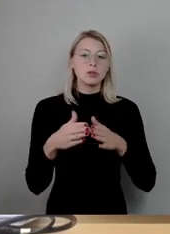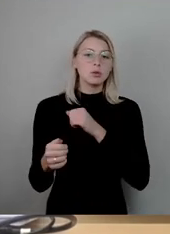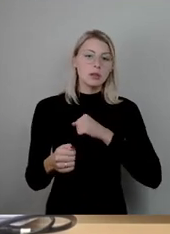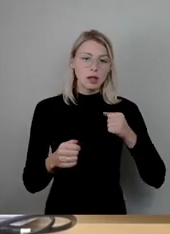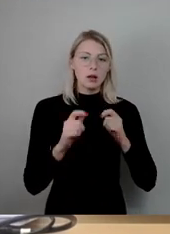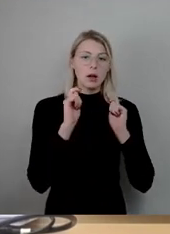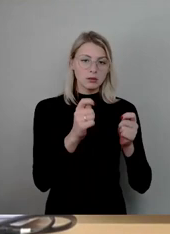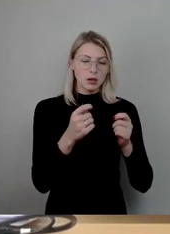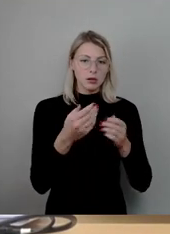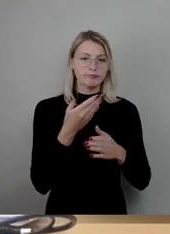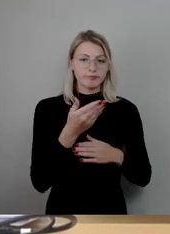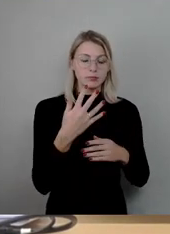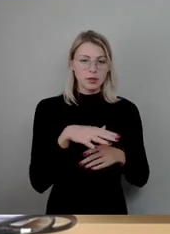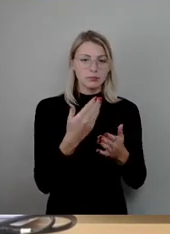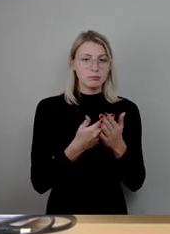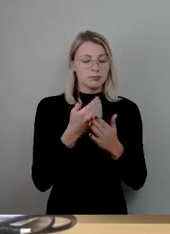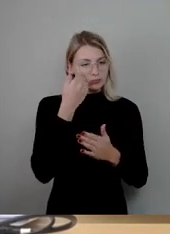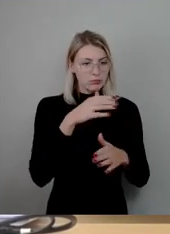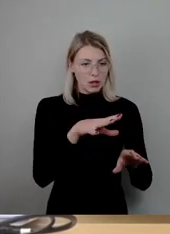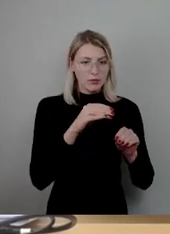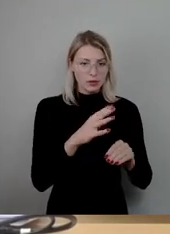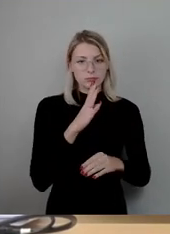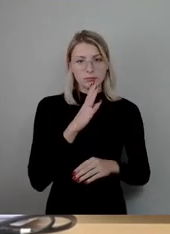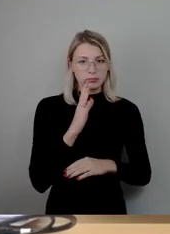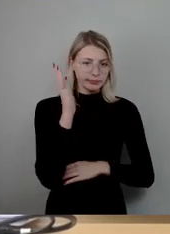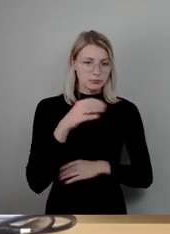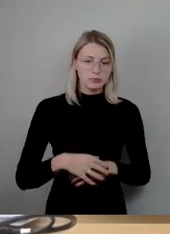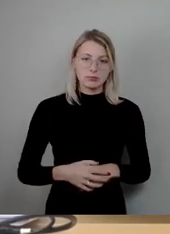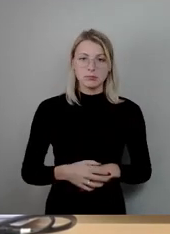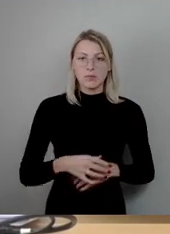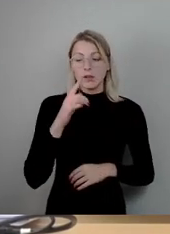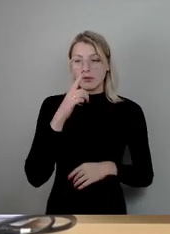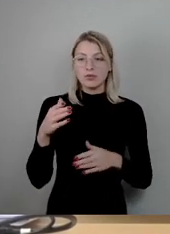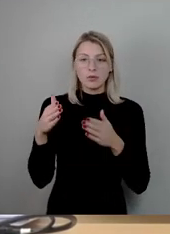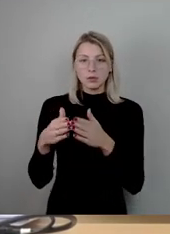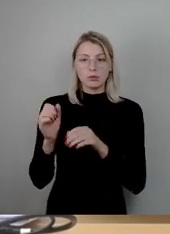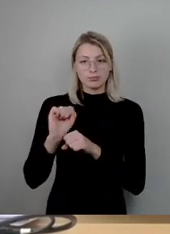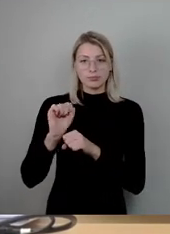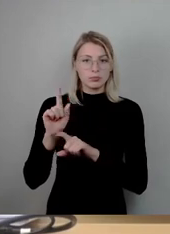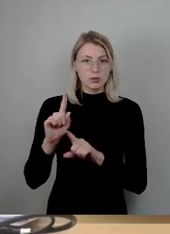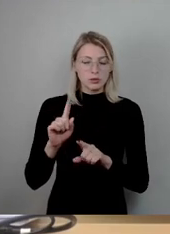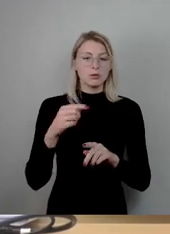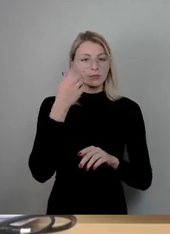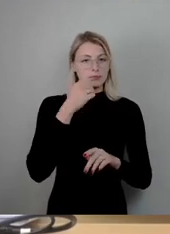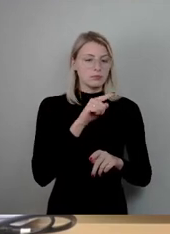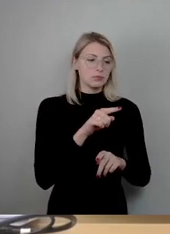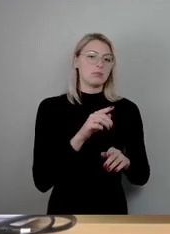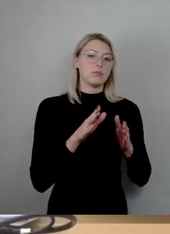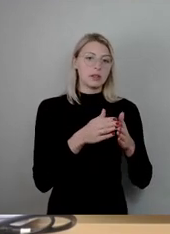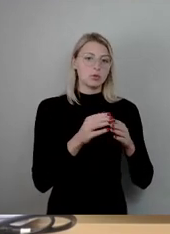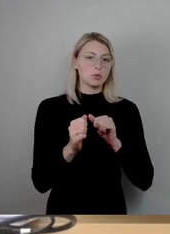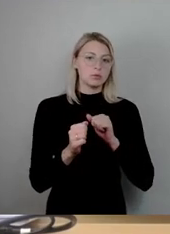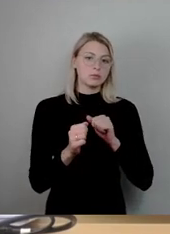da, wenn sich da kein Widerspruch bei der Fraktion hegt, dass Frau Apel gleich am Anfang den Antrag einbringt.